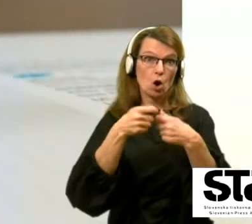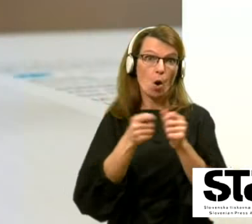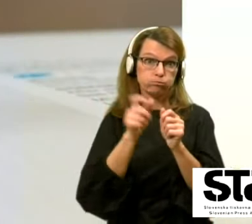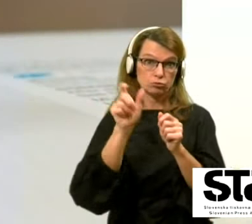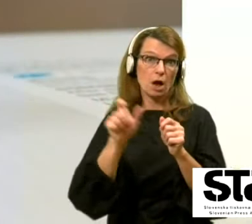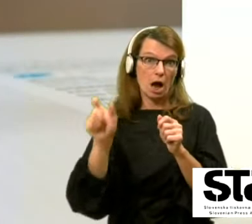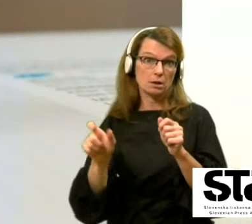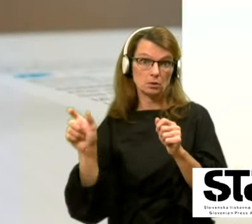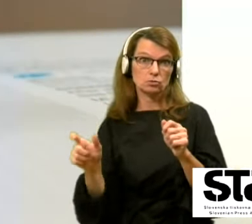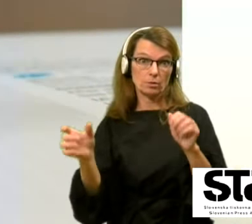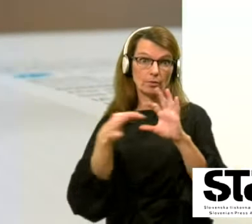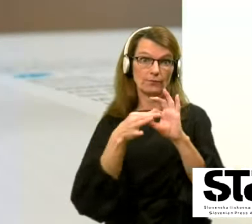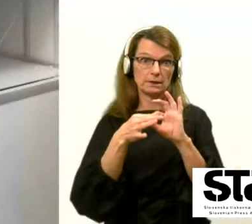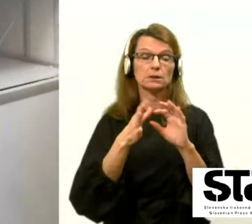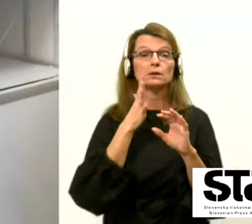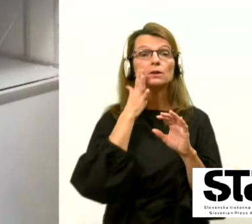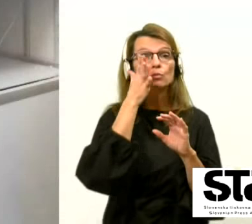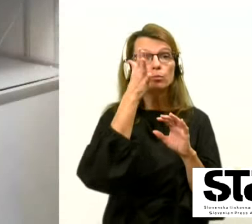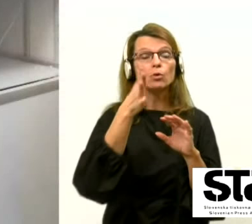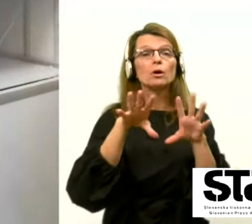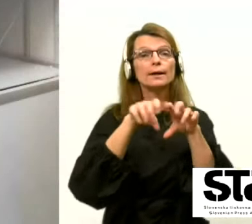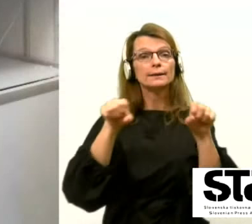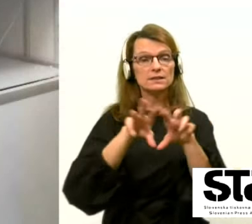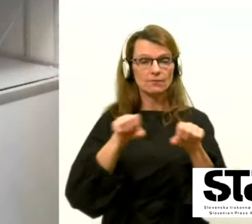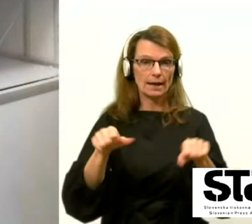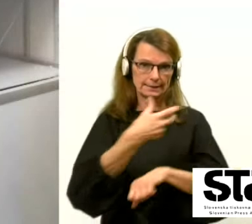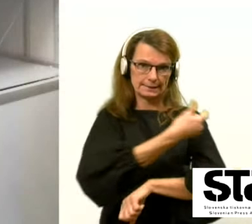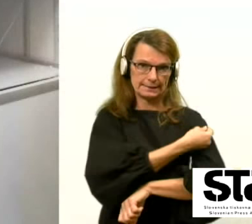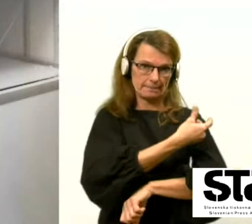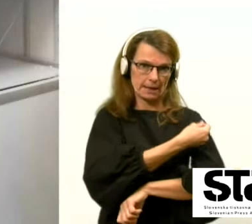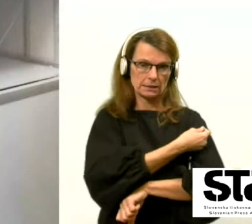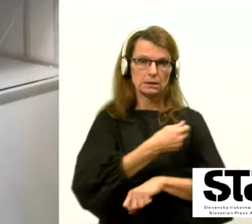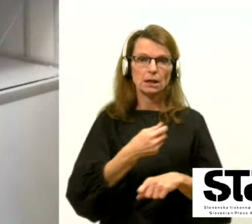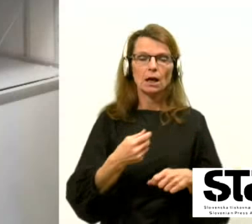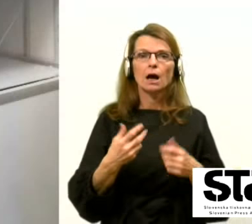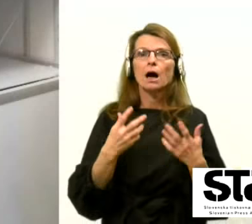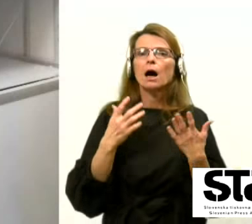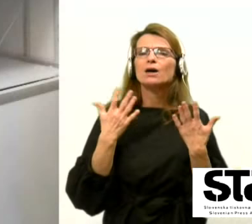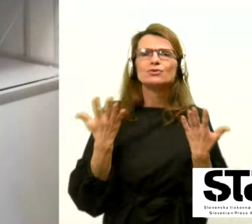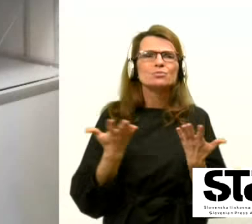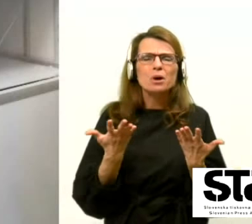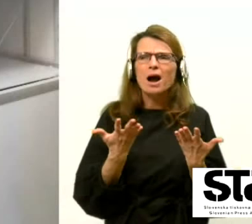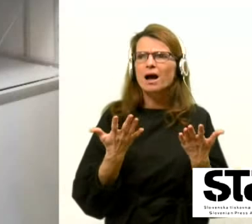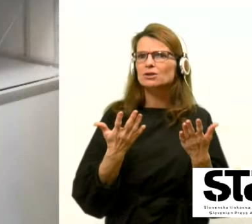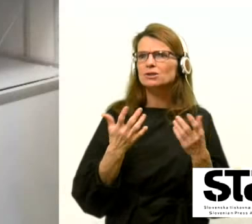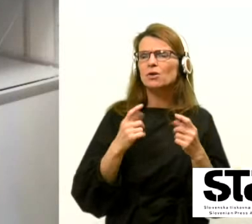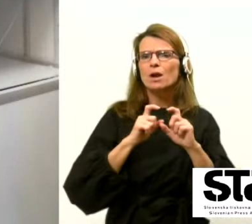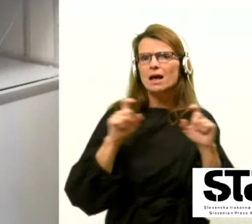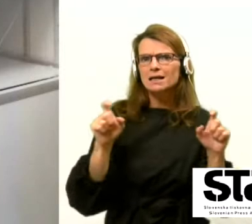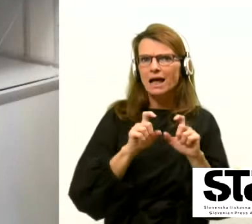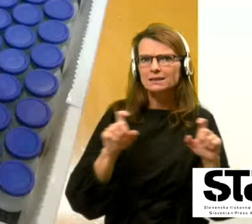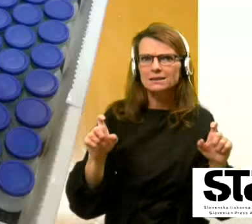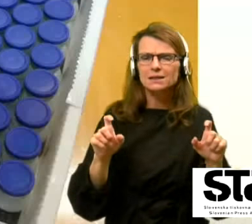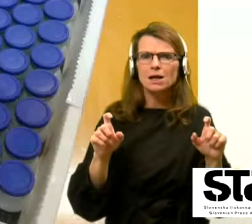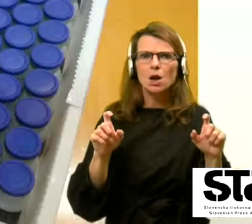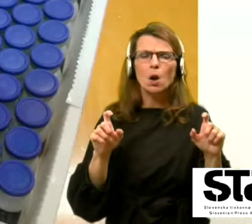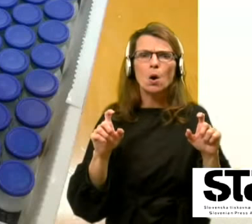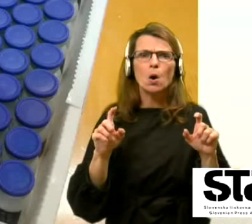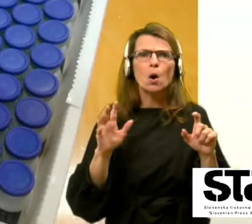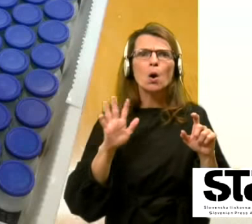in bodo izvedli cepljenje. Če bi se zaradi kakršnih koli razlogov